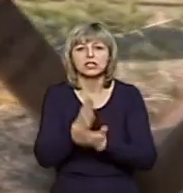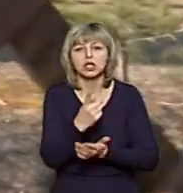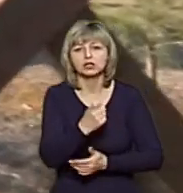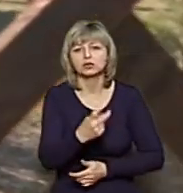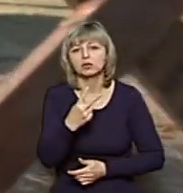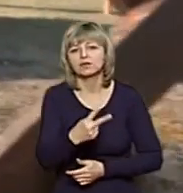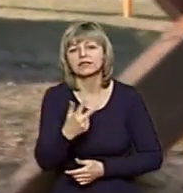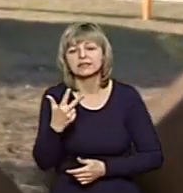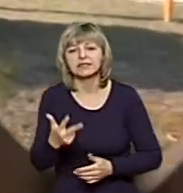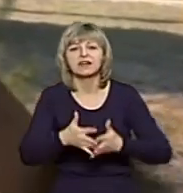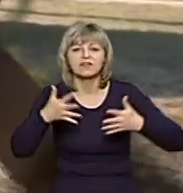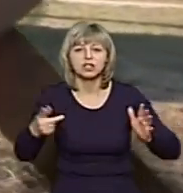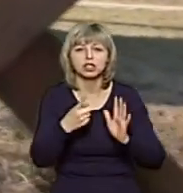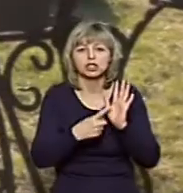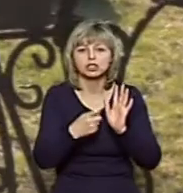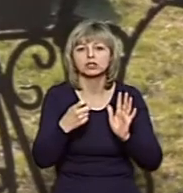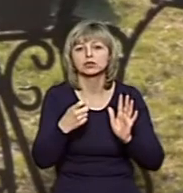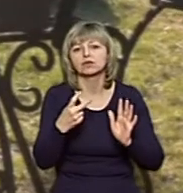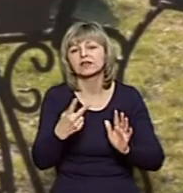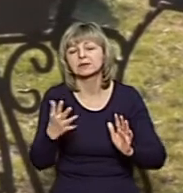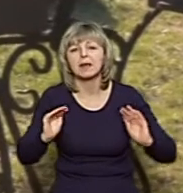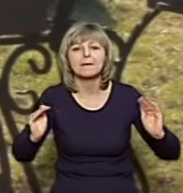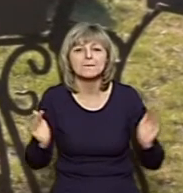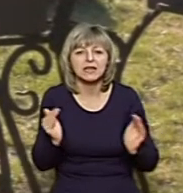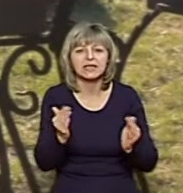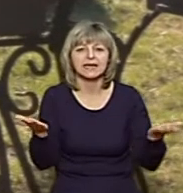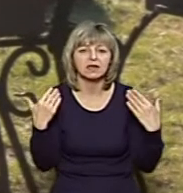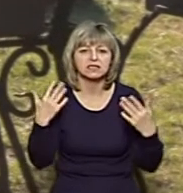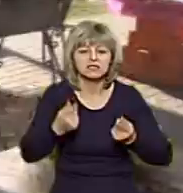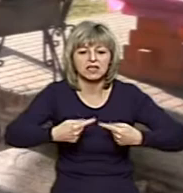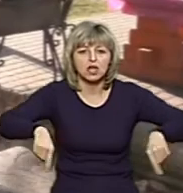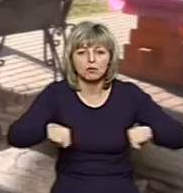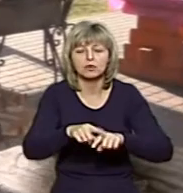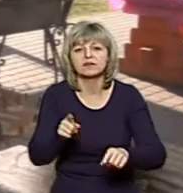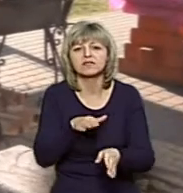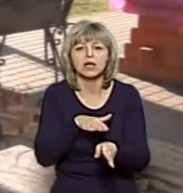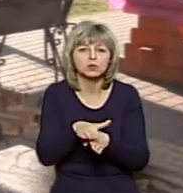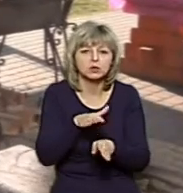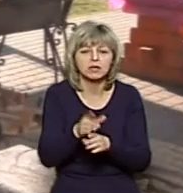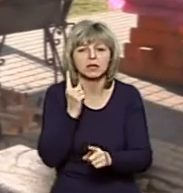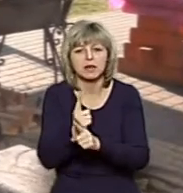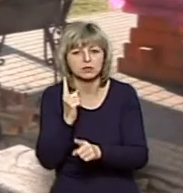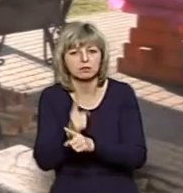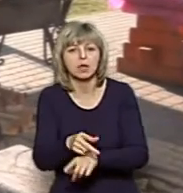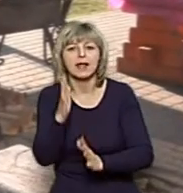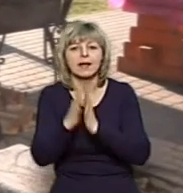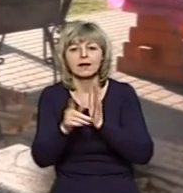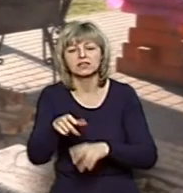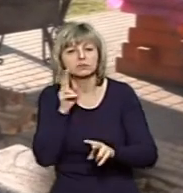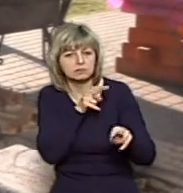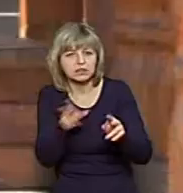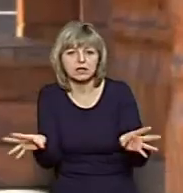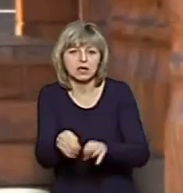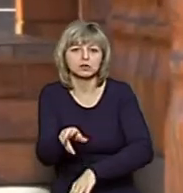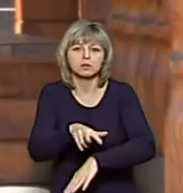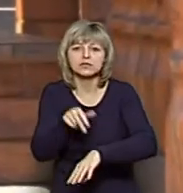великих та 655 малих рекреаційних пунктів, каже вона. За дотриманням заборони лісівники стежатимуть разом із патрульними,